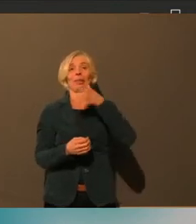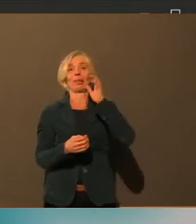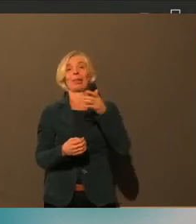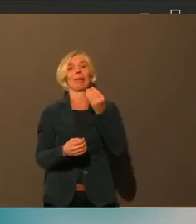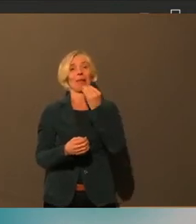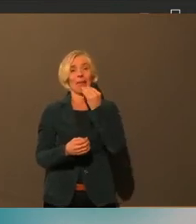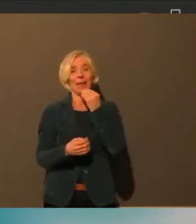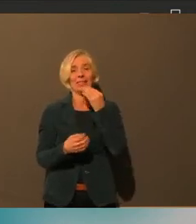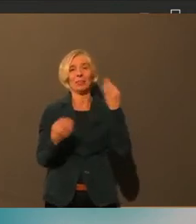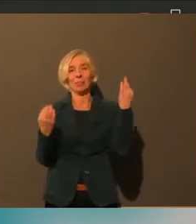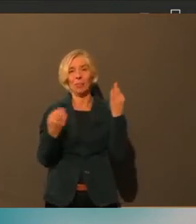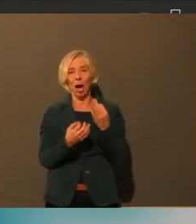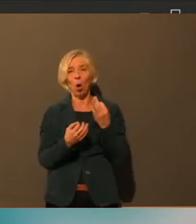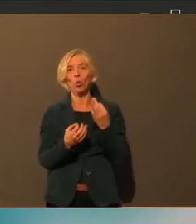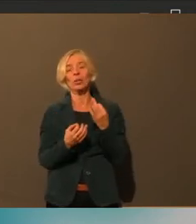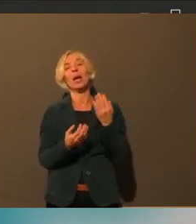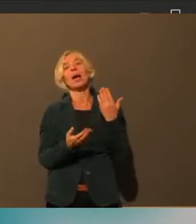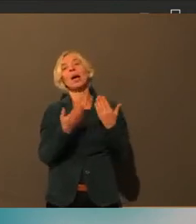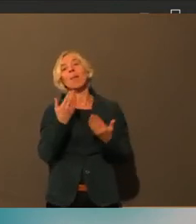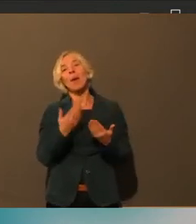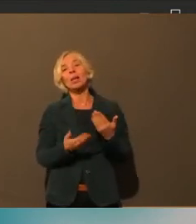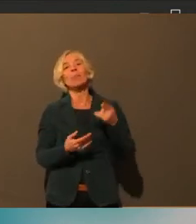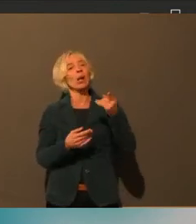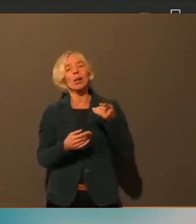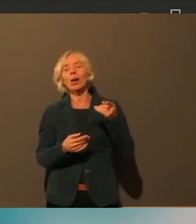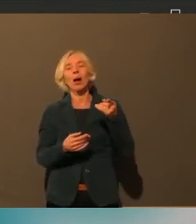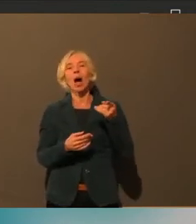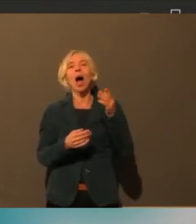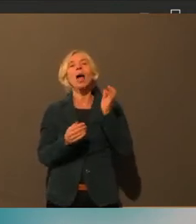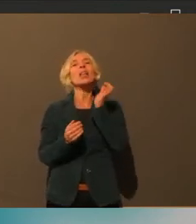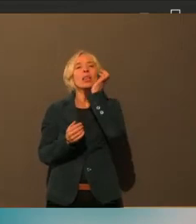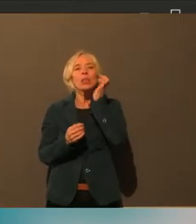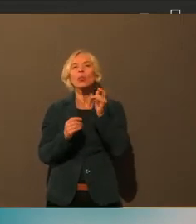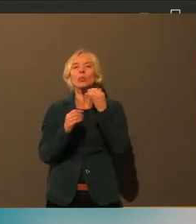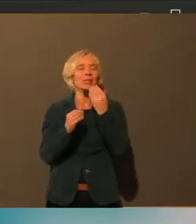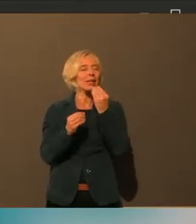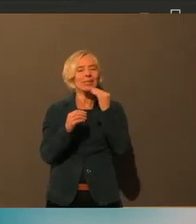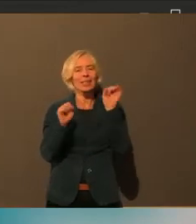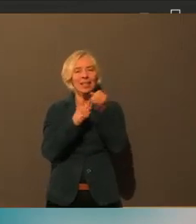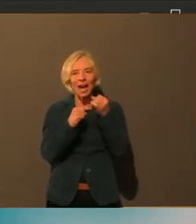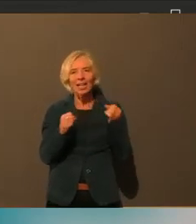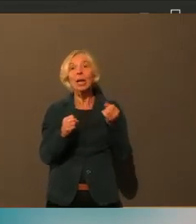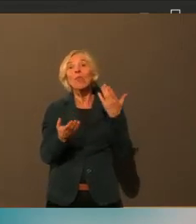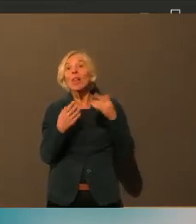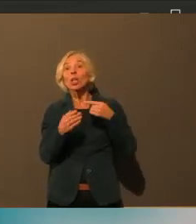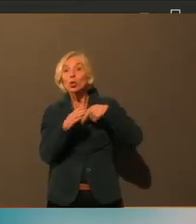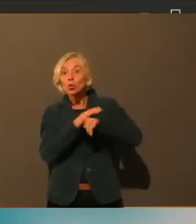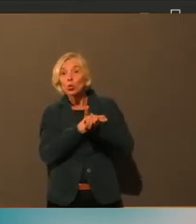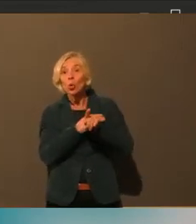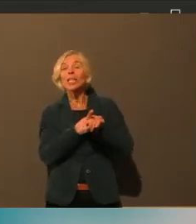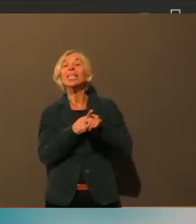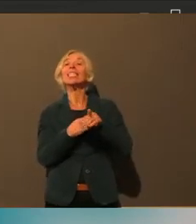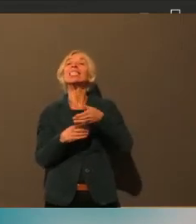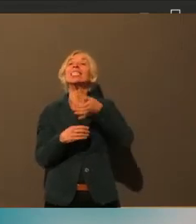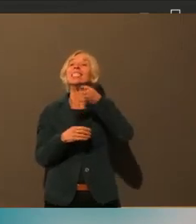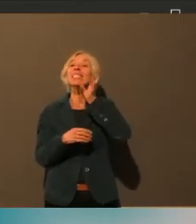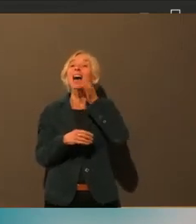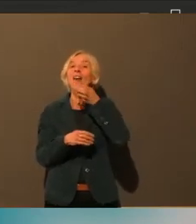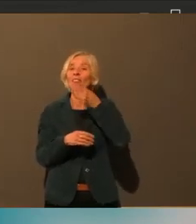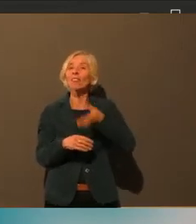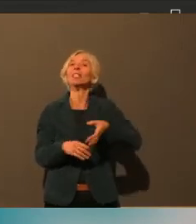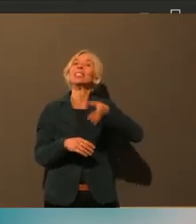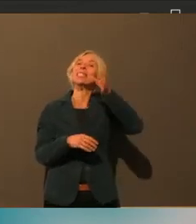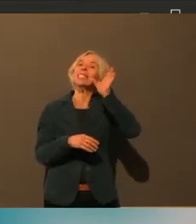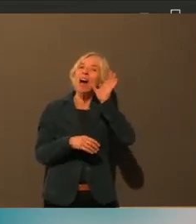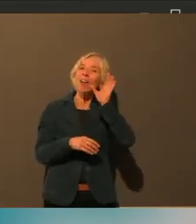oder unbequem sind oder wie auch immer, genau, dass man da eben einfach auch durch Zugabe von Säften, natürlich Diabetiker geeignet in den Fällen,